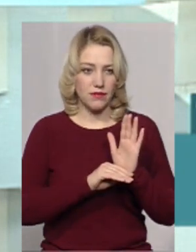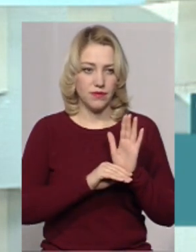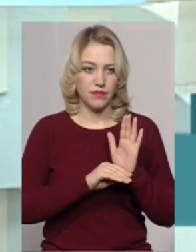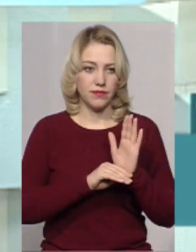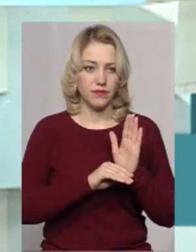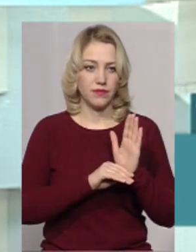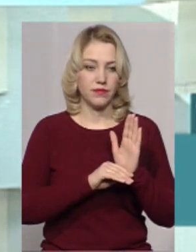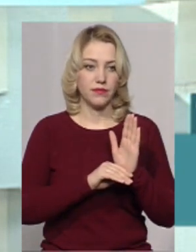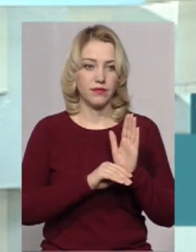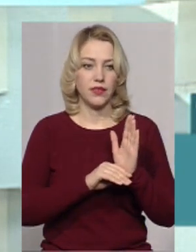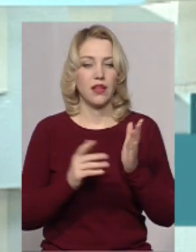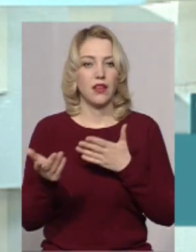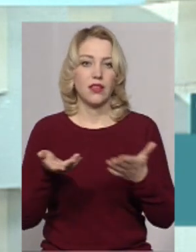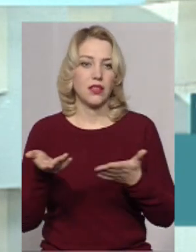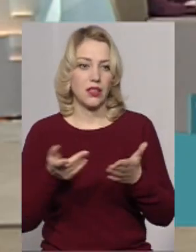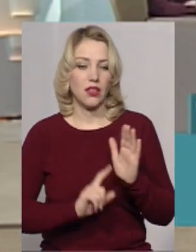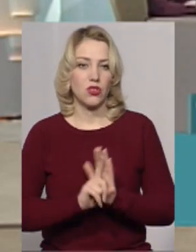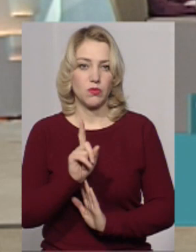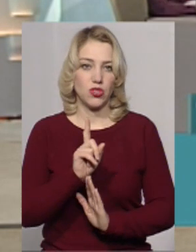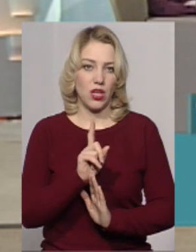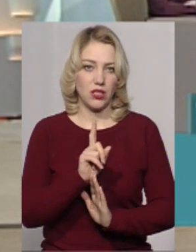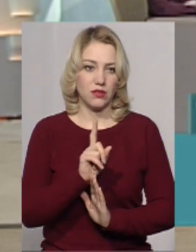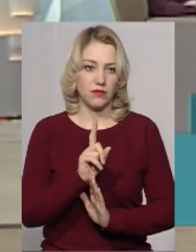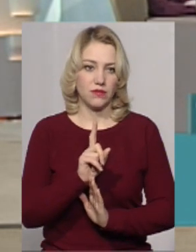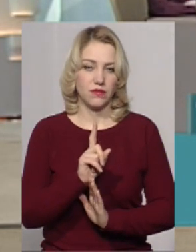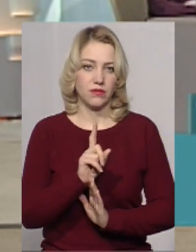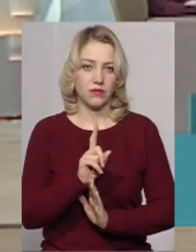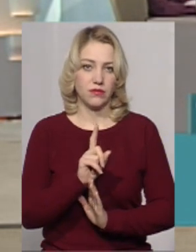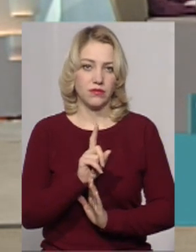розпочала і, скажімо,